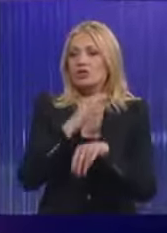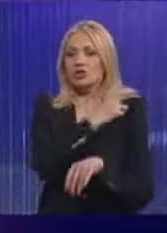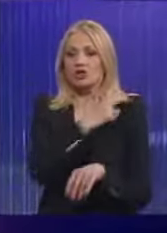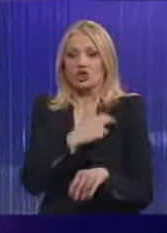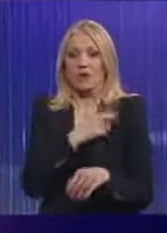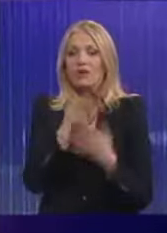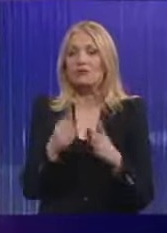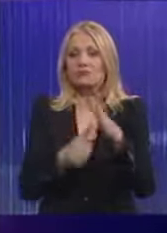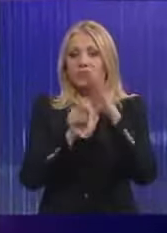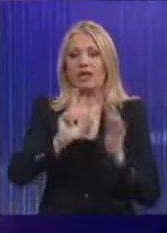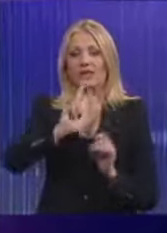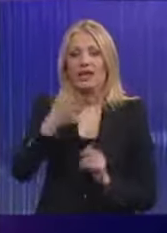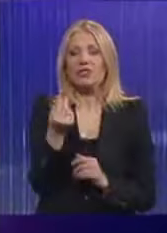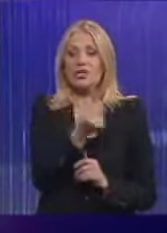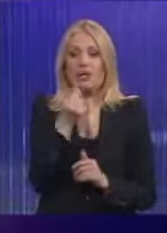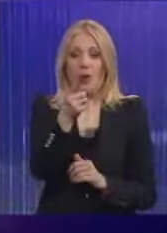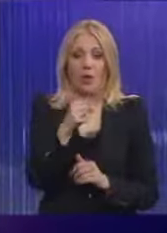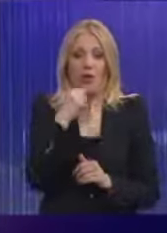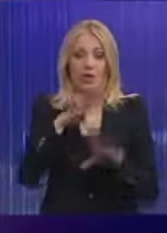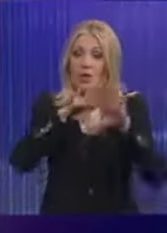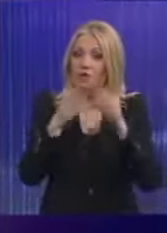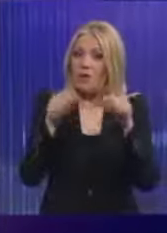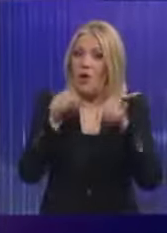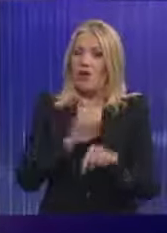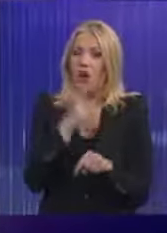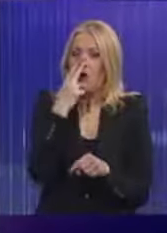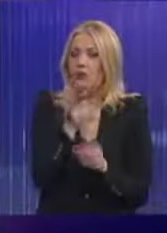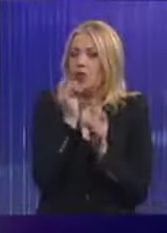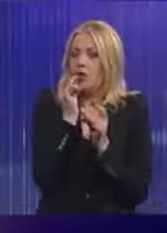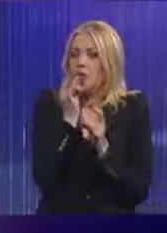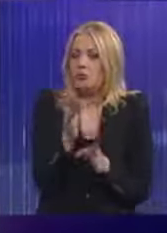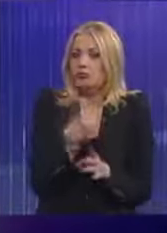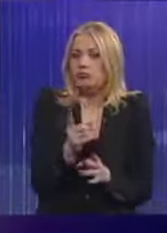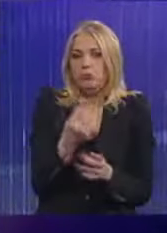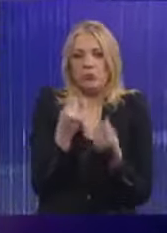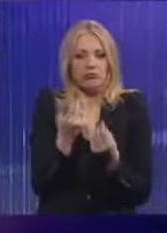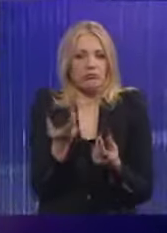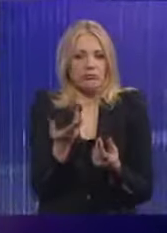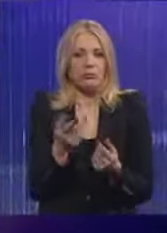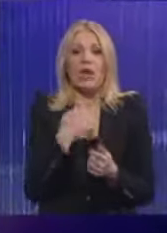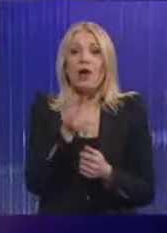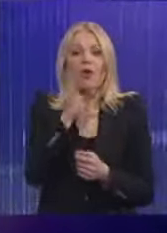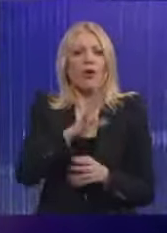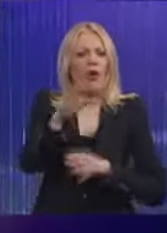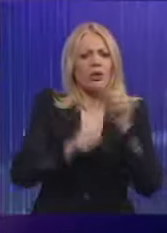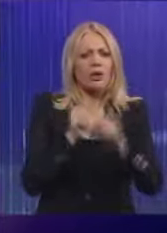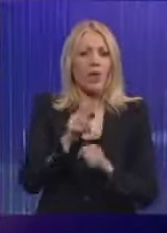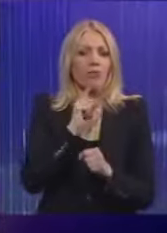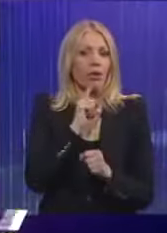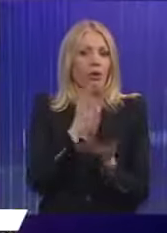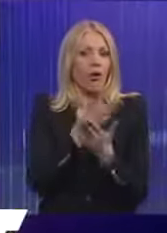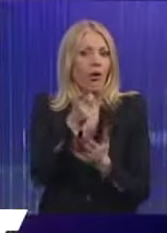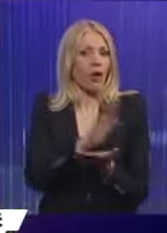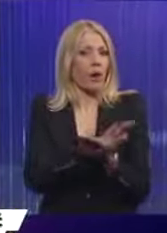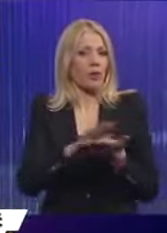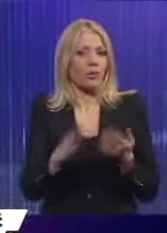lider Treće Srbije. Kaže da u svemu ovome ne vidi ništa sporno. Niko se ne otima za bilo koga, dakle ona je